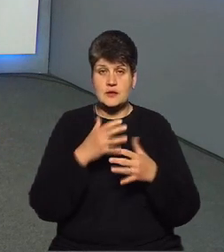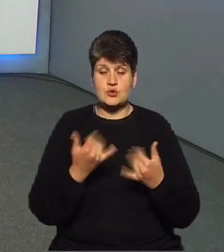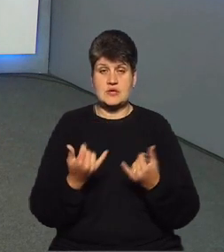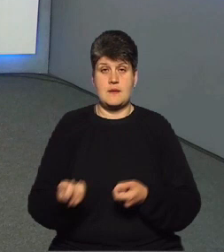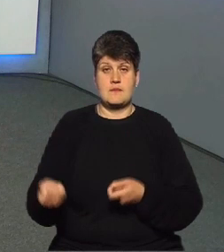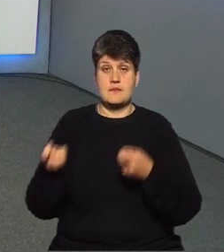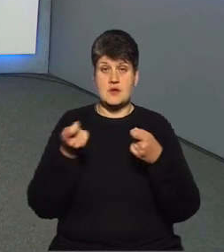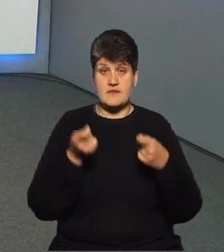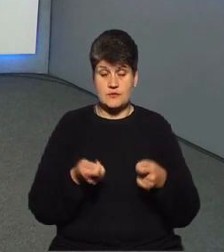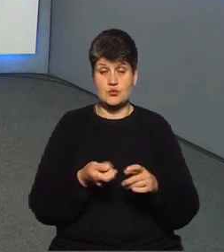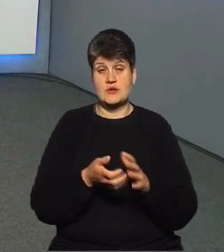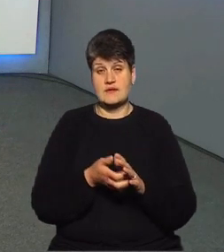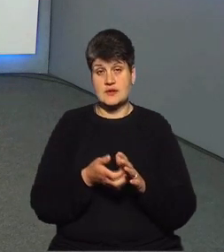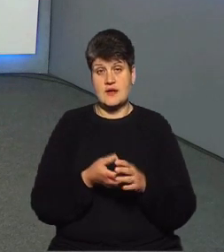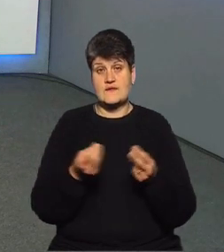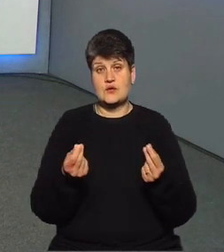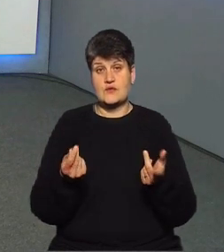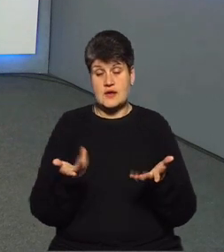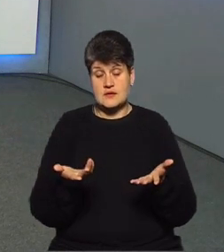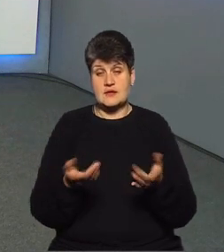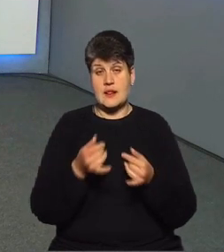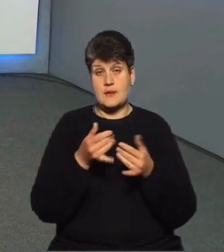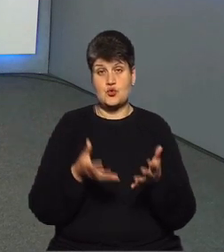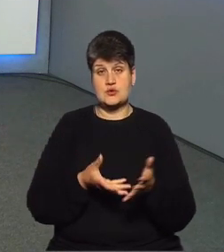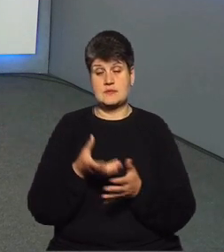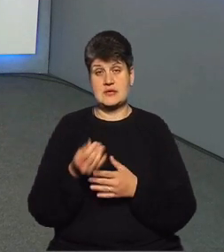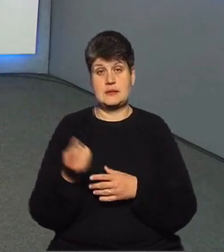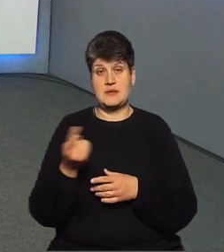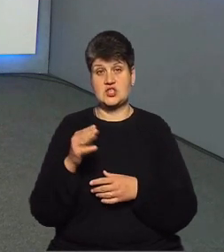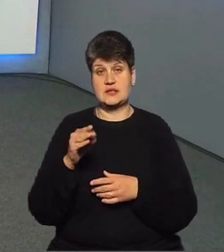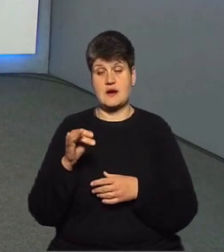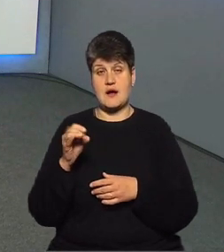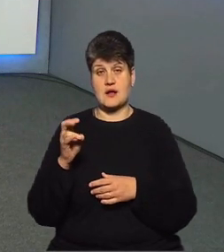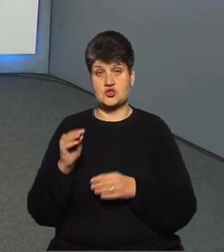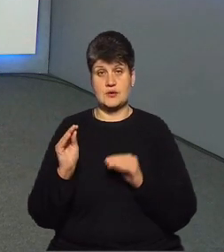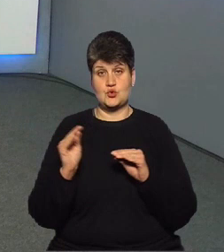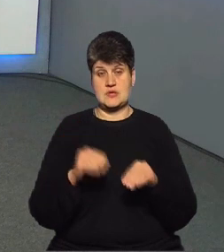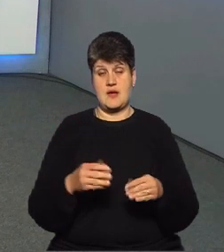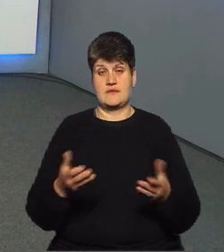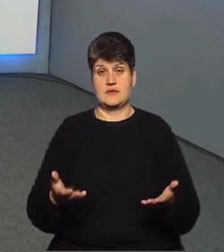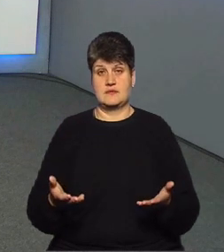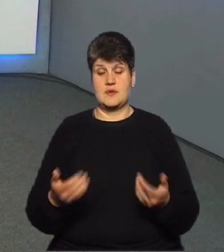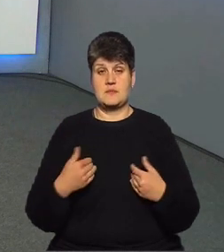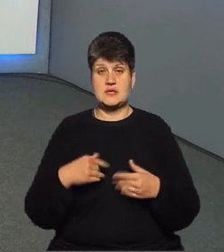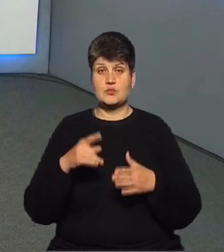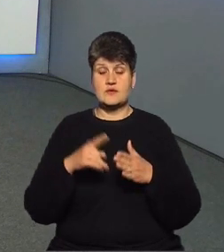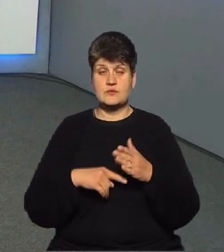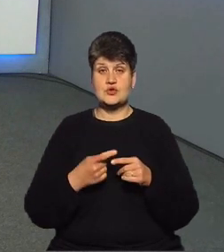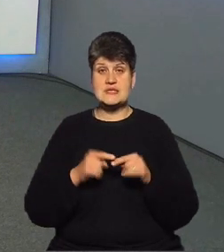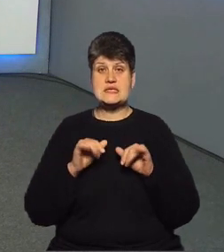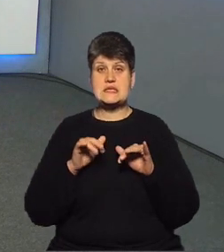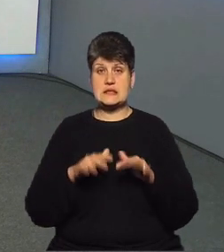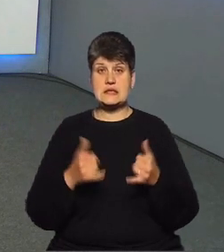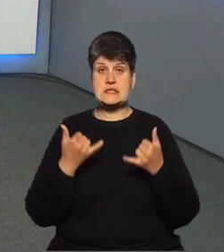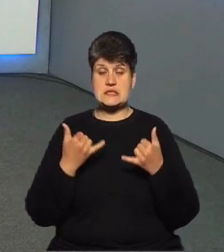через брак фінансування підрядник не може проплатити перший транш для їх поставки. Ми сподіваємося, що ті заходи, які зараз вже вжив уряд,